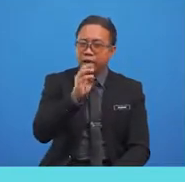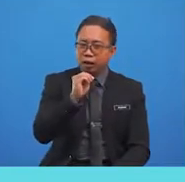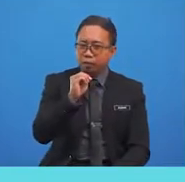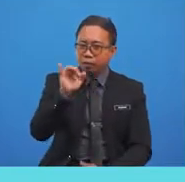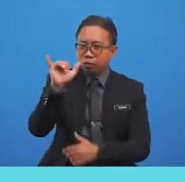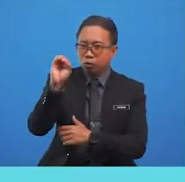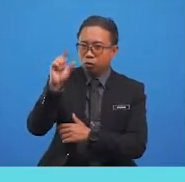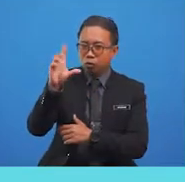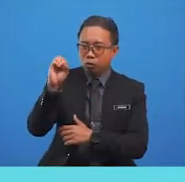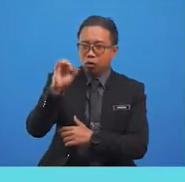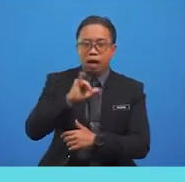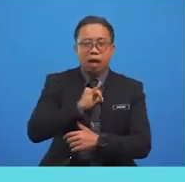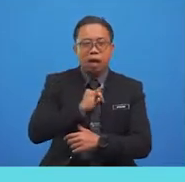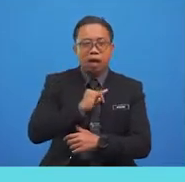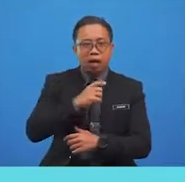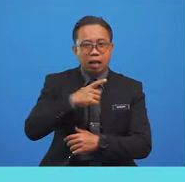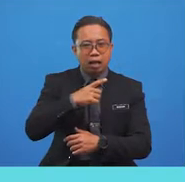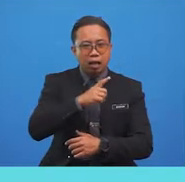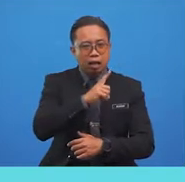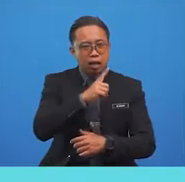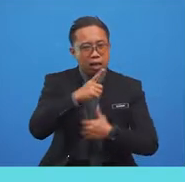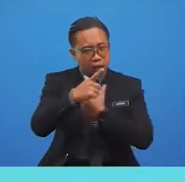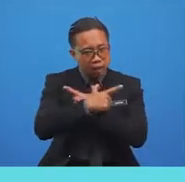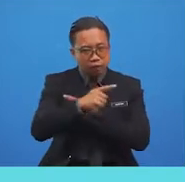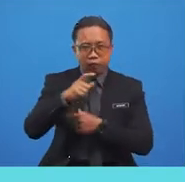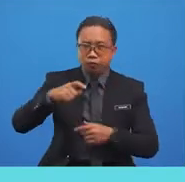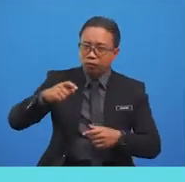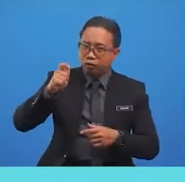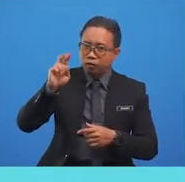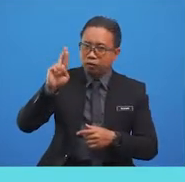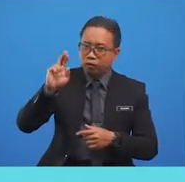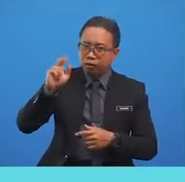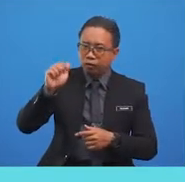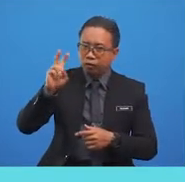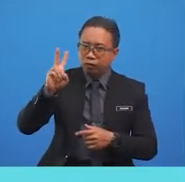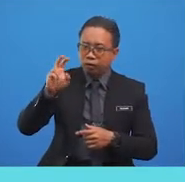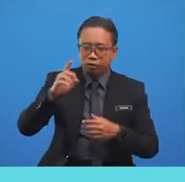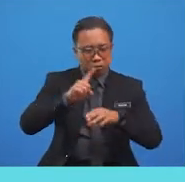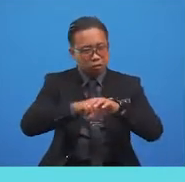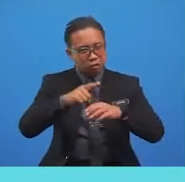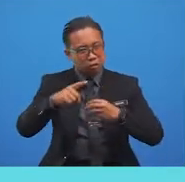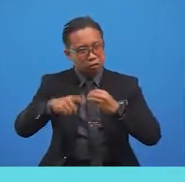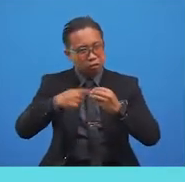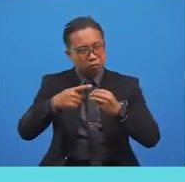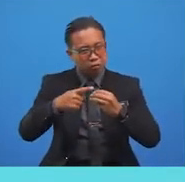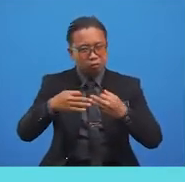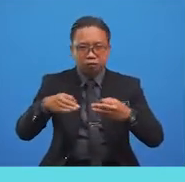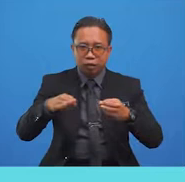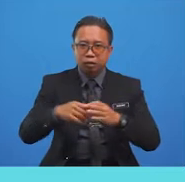I love traveling when I am free. I enjoy reading a book too.